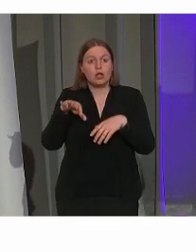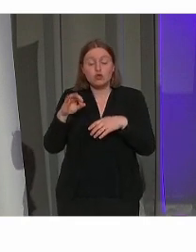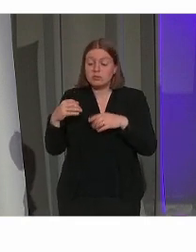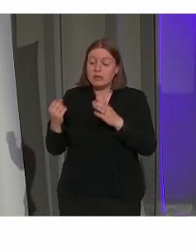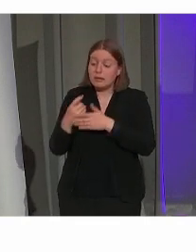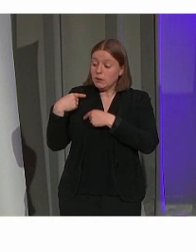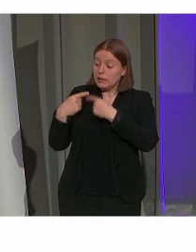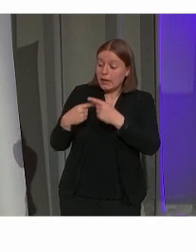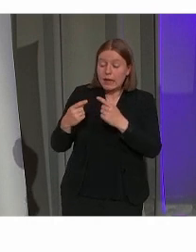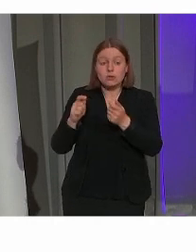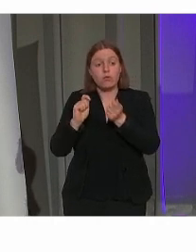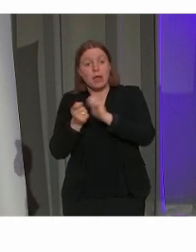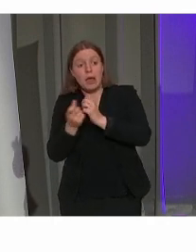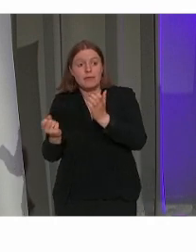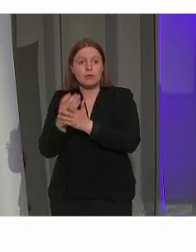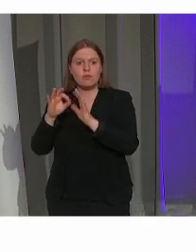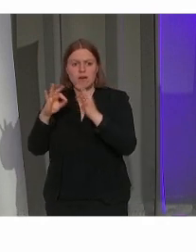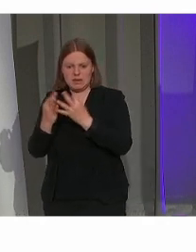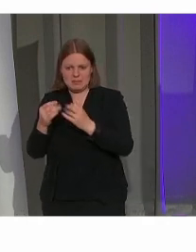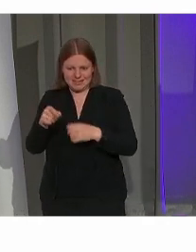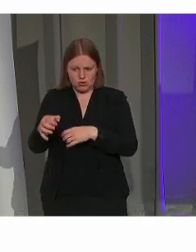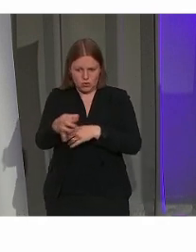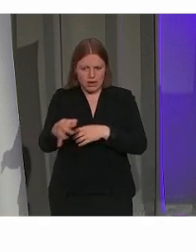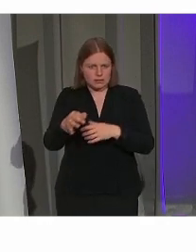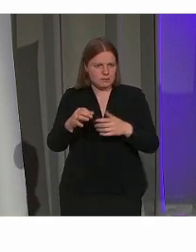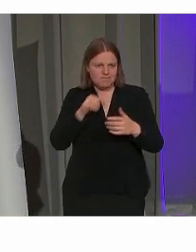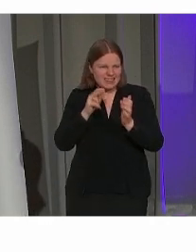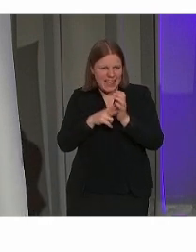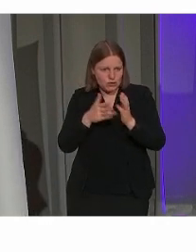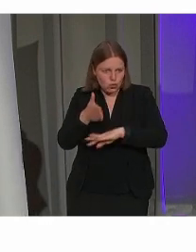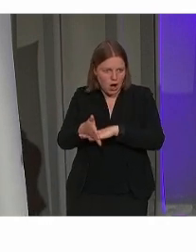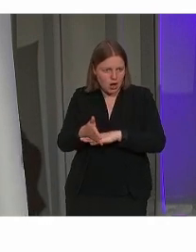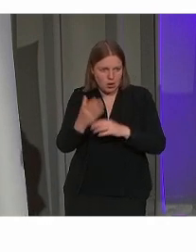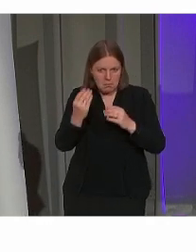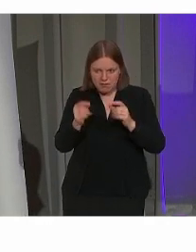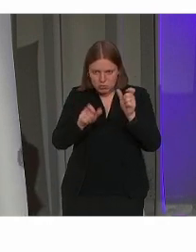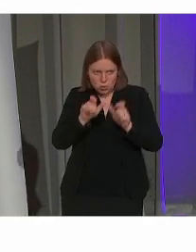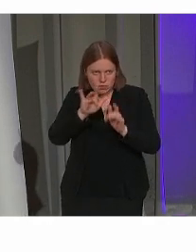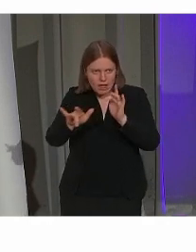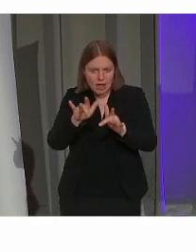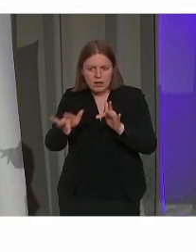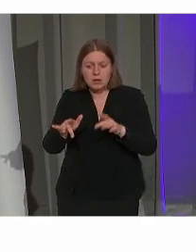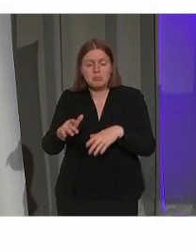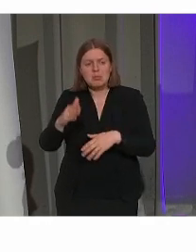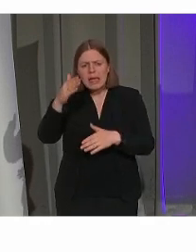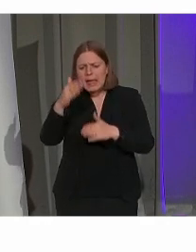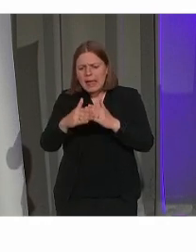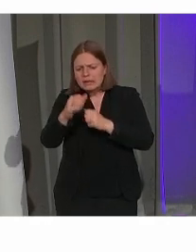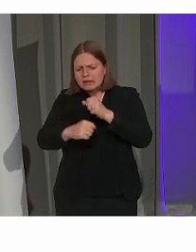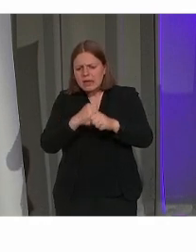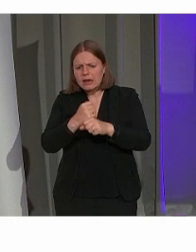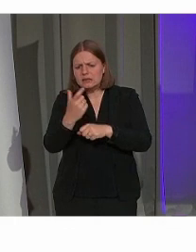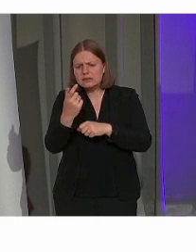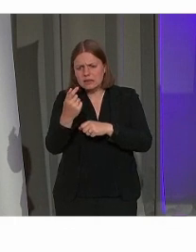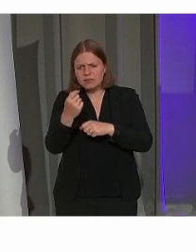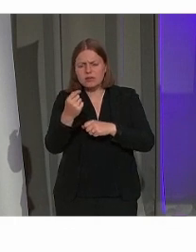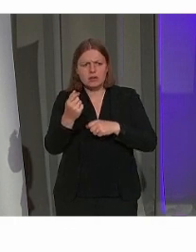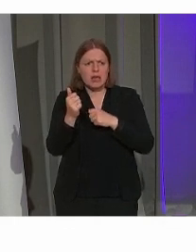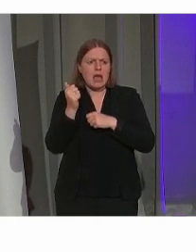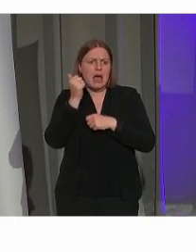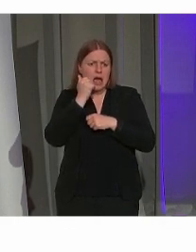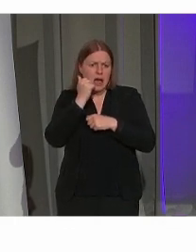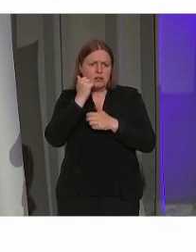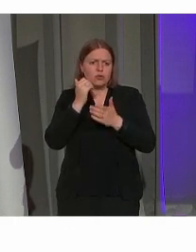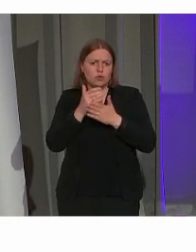keer van familie. Maar op zich is dat een locatie die heel weinig toegankelijk is. Eind jaren 70 heeft Aalter de